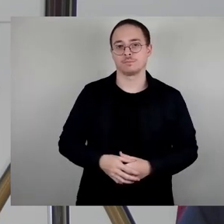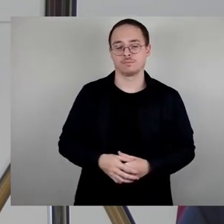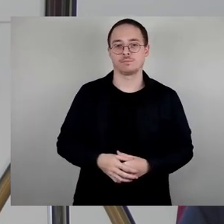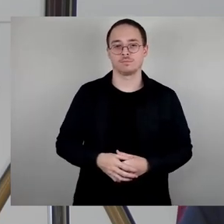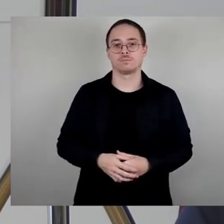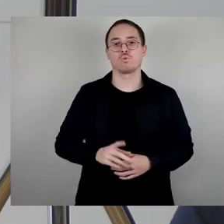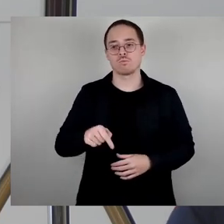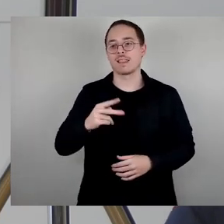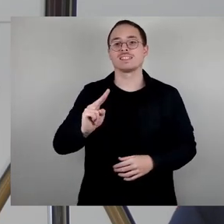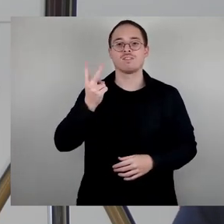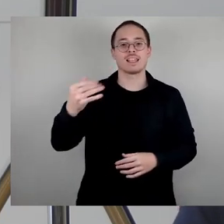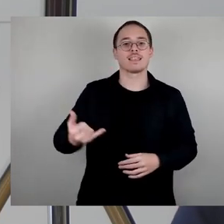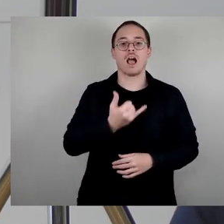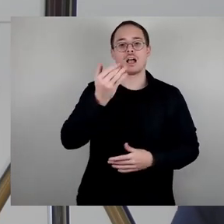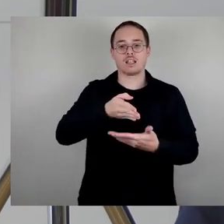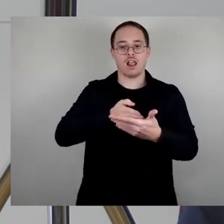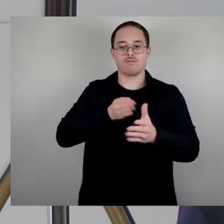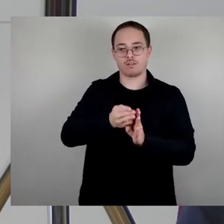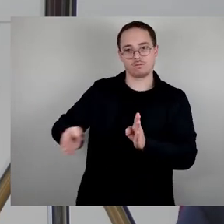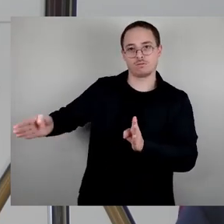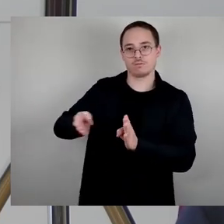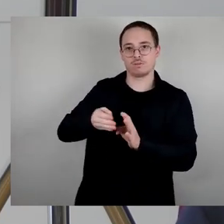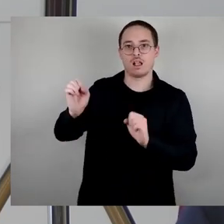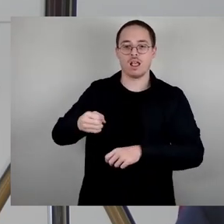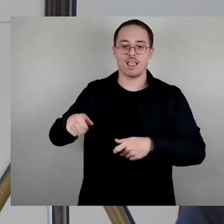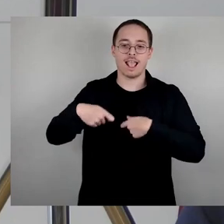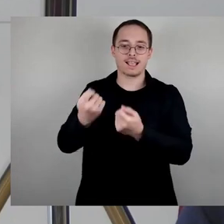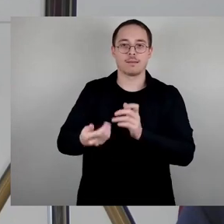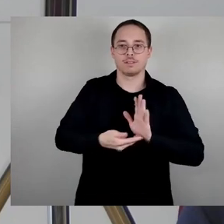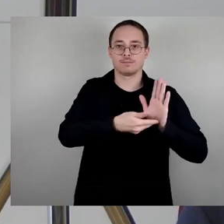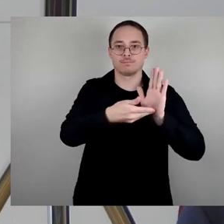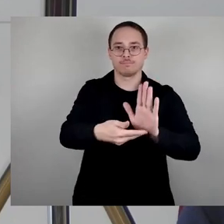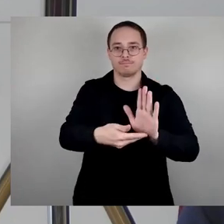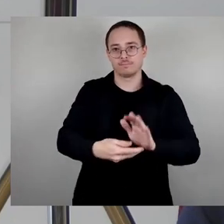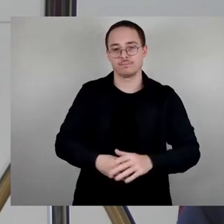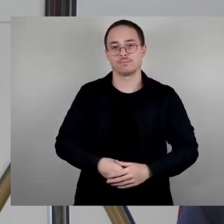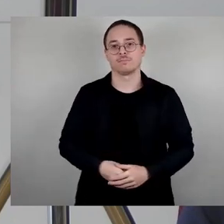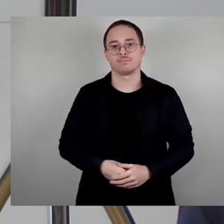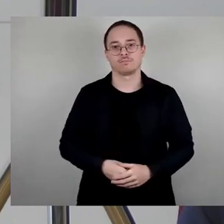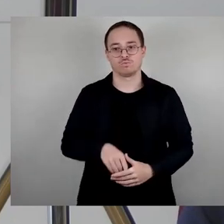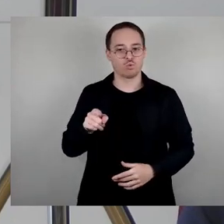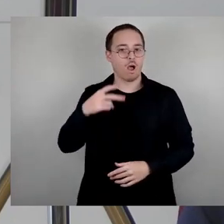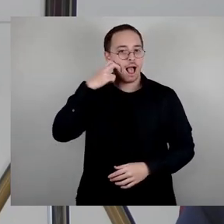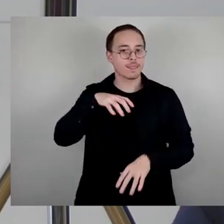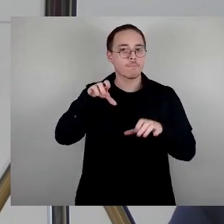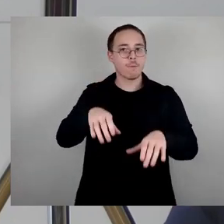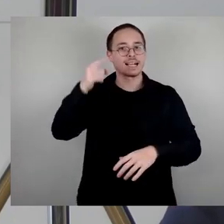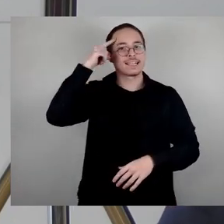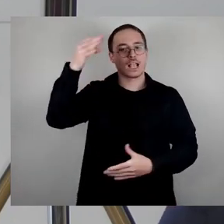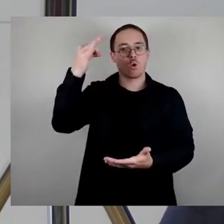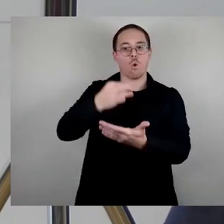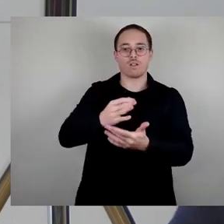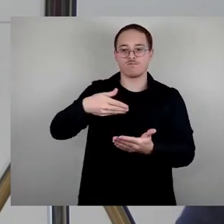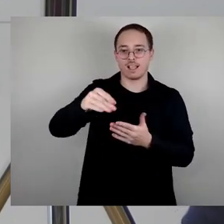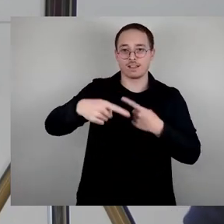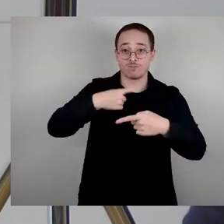Jahreshälfte auch ein Ergebnis zur Diskussion stellen können, wie der Gedenkort Altmarkt weiterzuentwickeln ist.